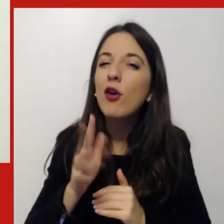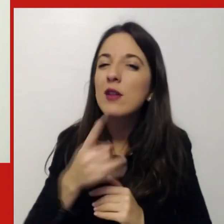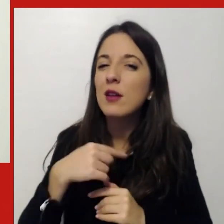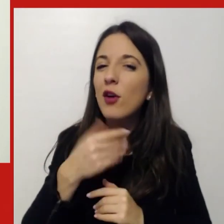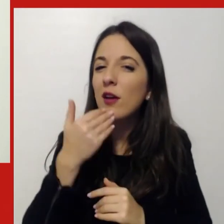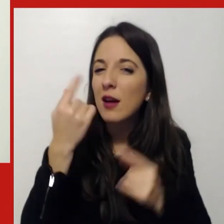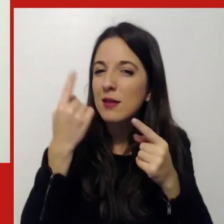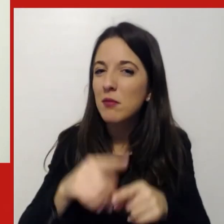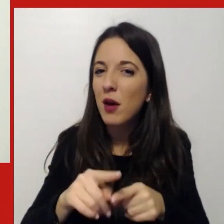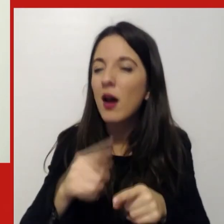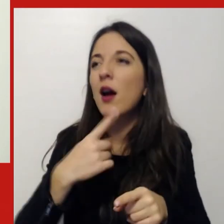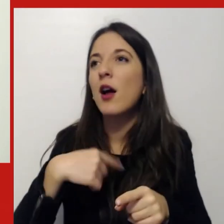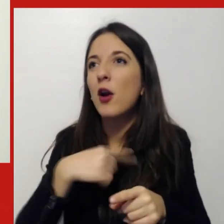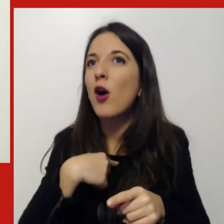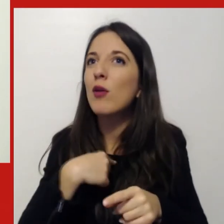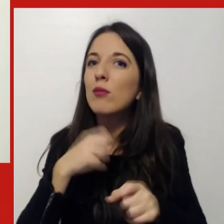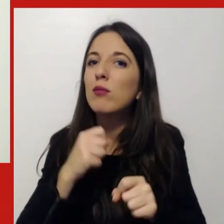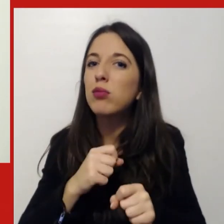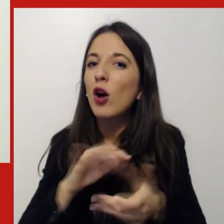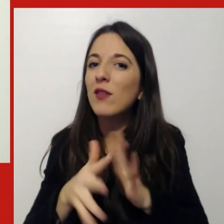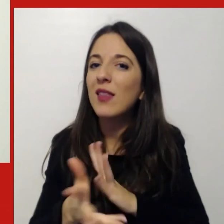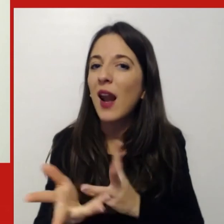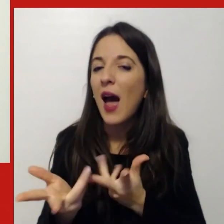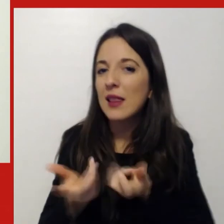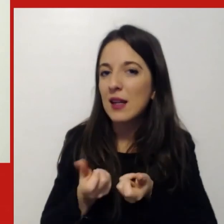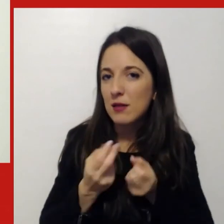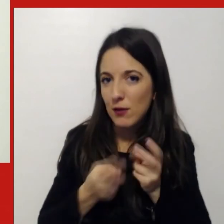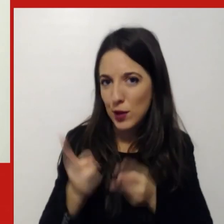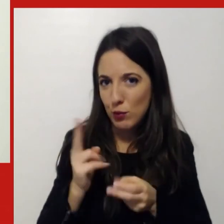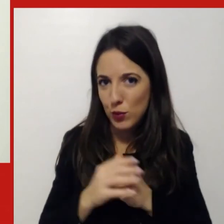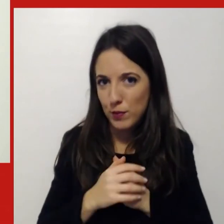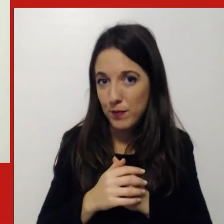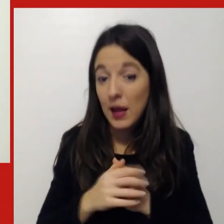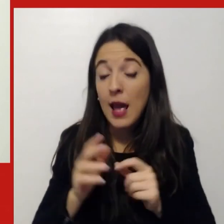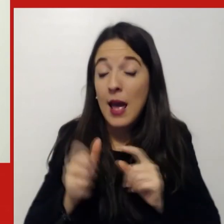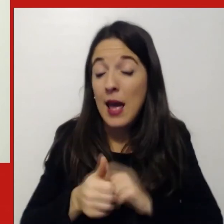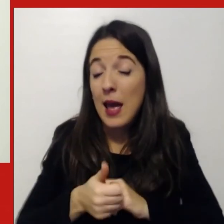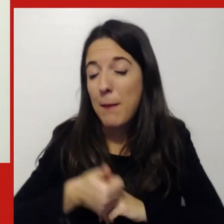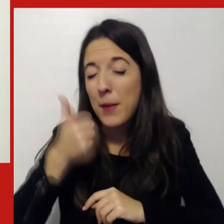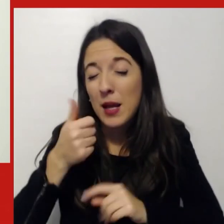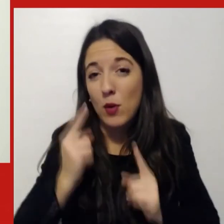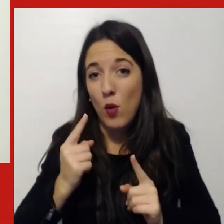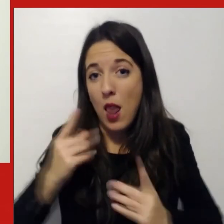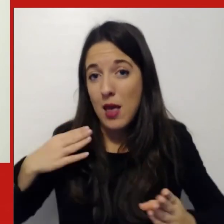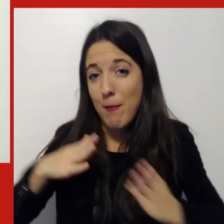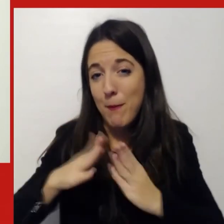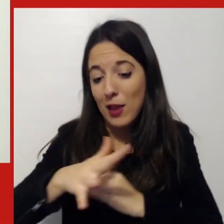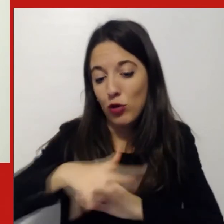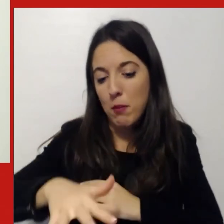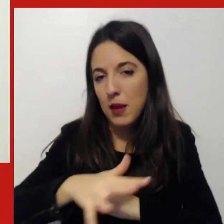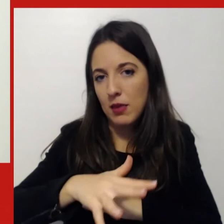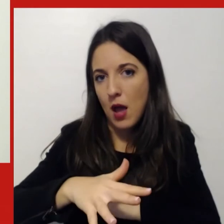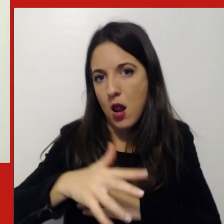fondamentale che è l'impatto ambientale cioè non possiamo trascurare il fatto